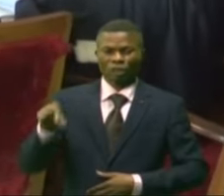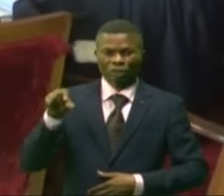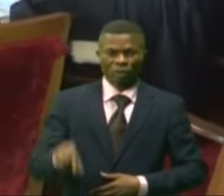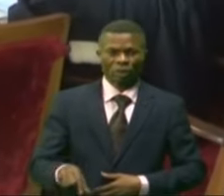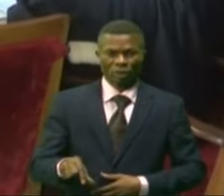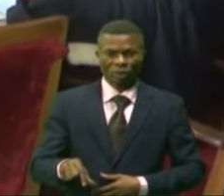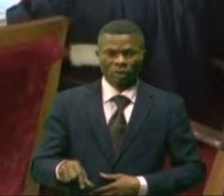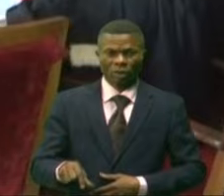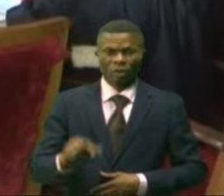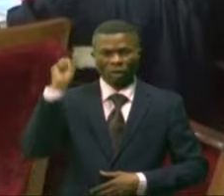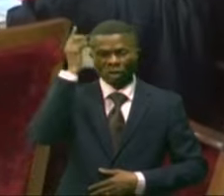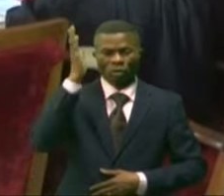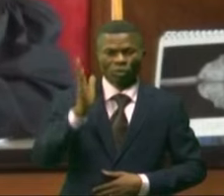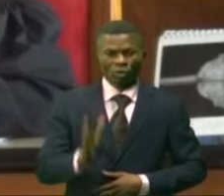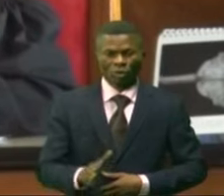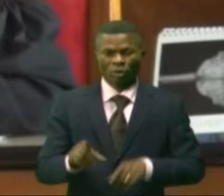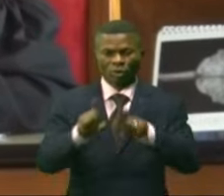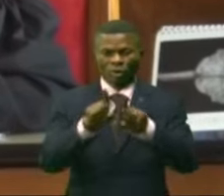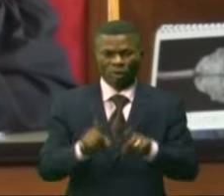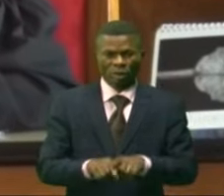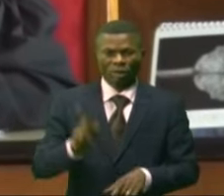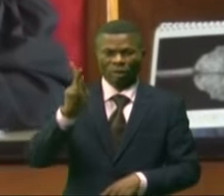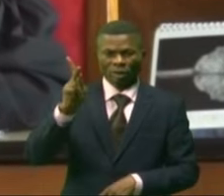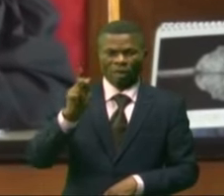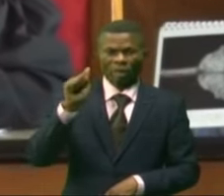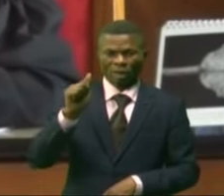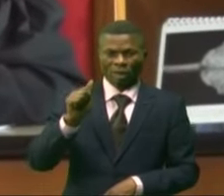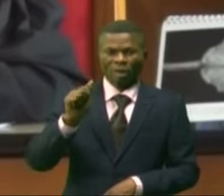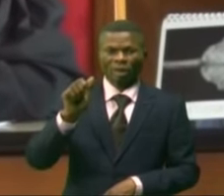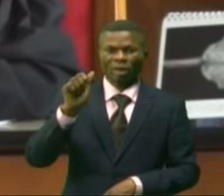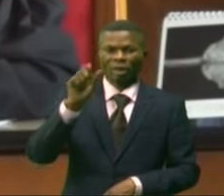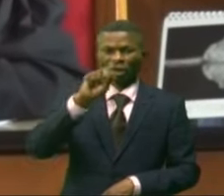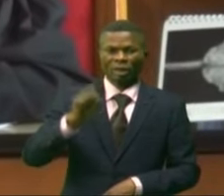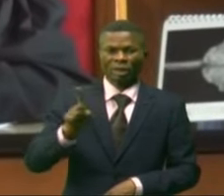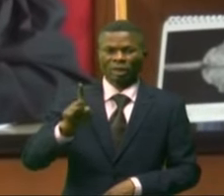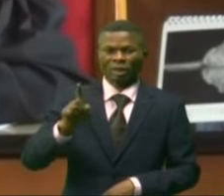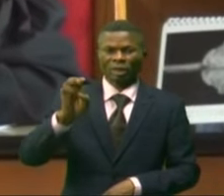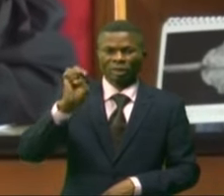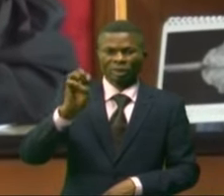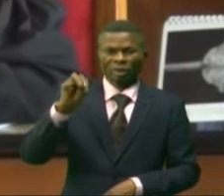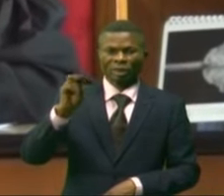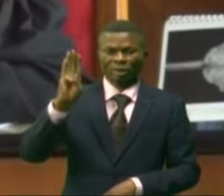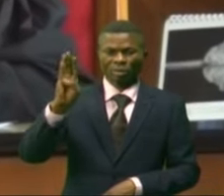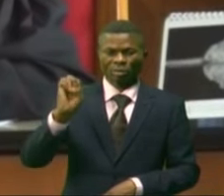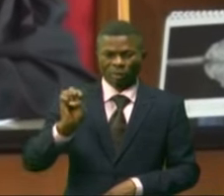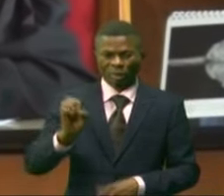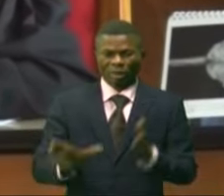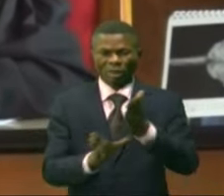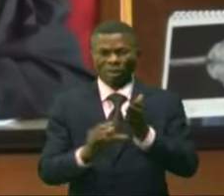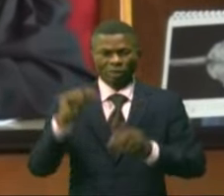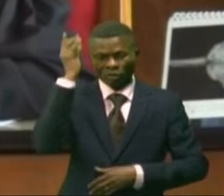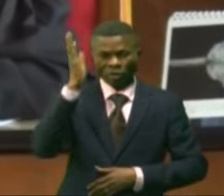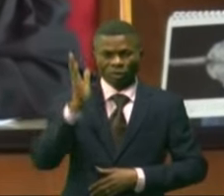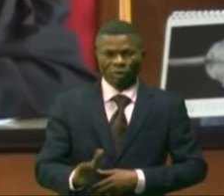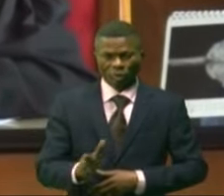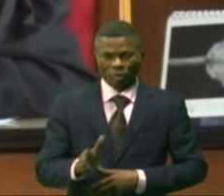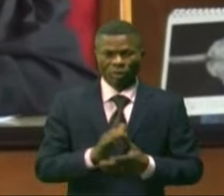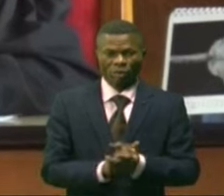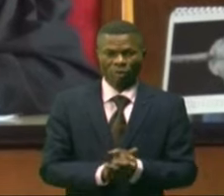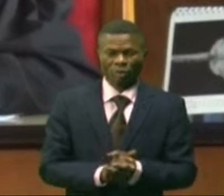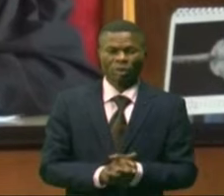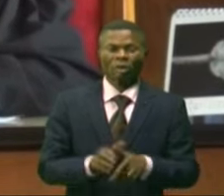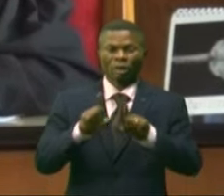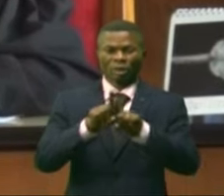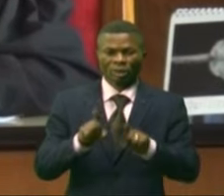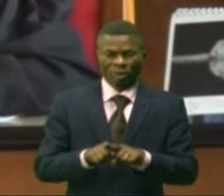gouverneur, et Kazembe Choula Martin, vice-gouverneur, acte du dépôt